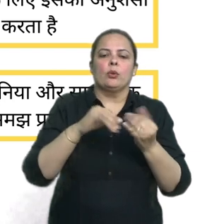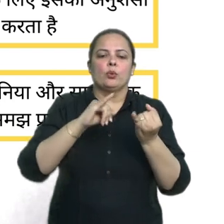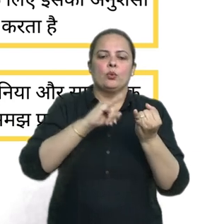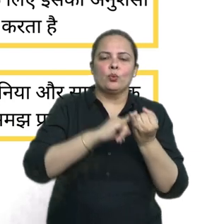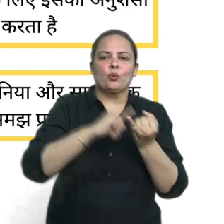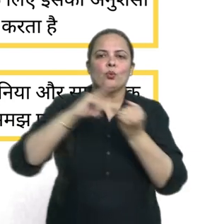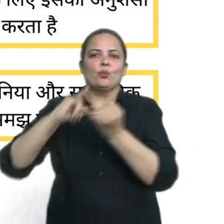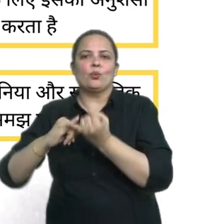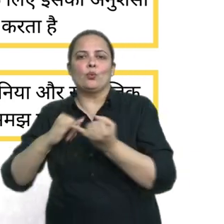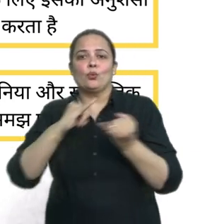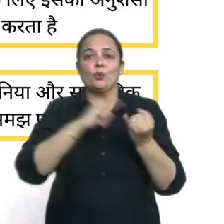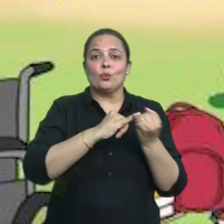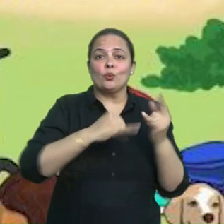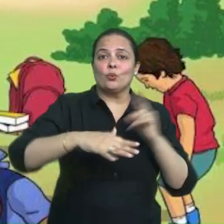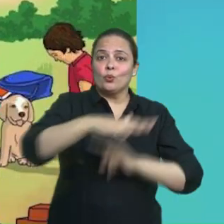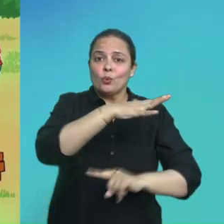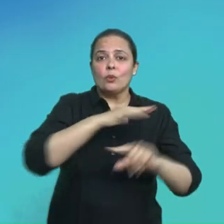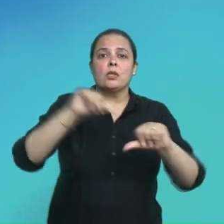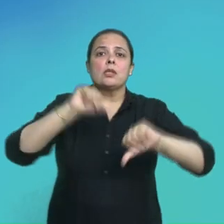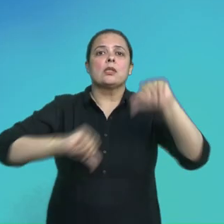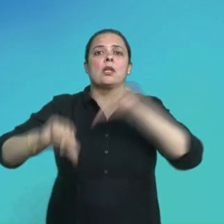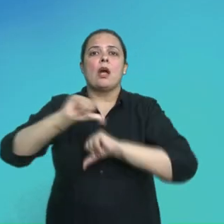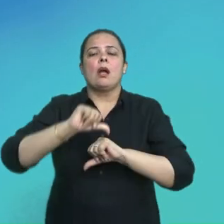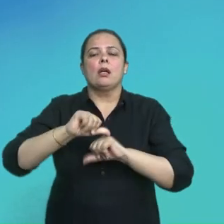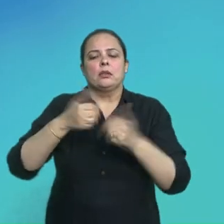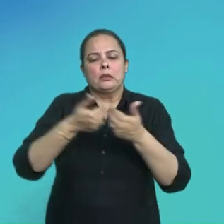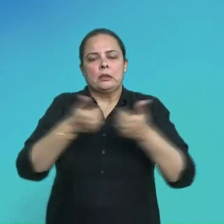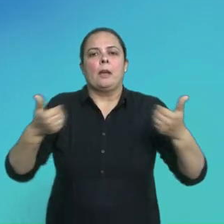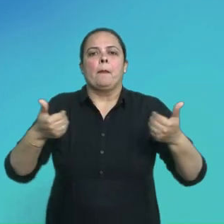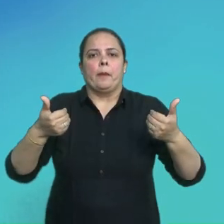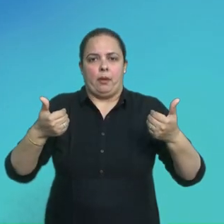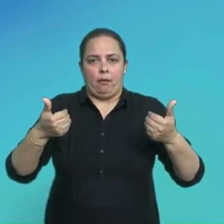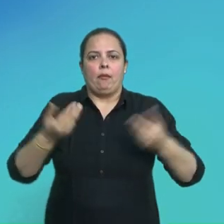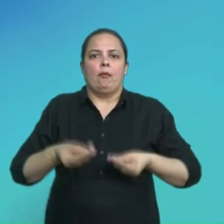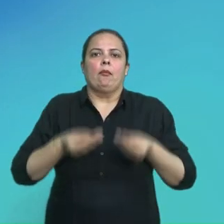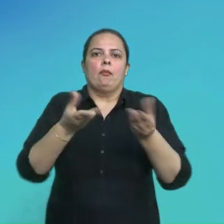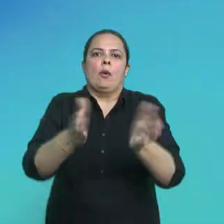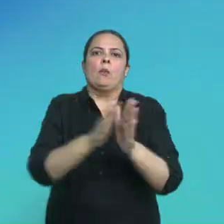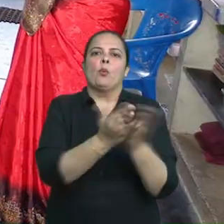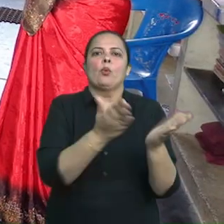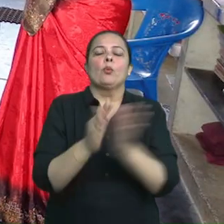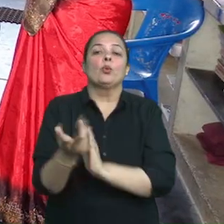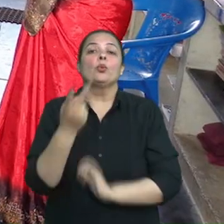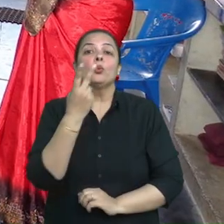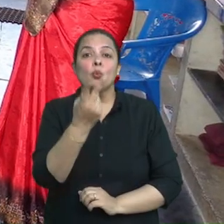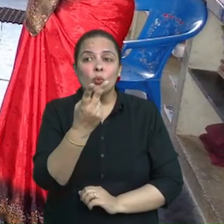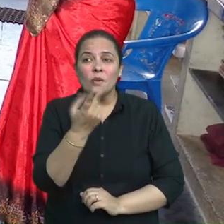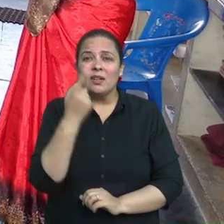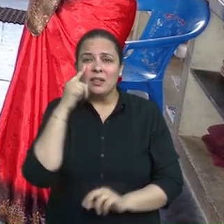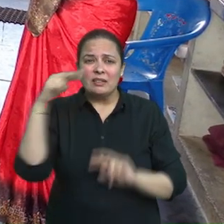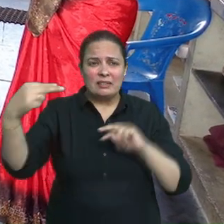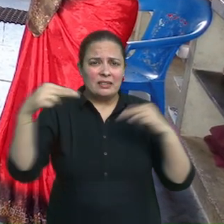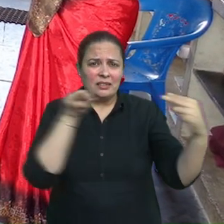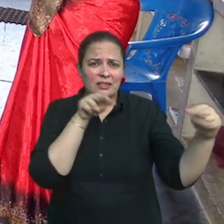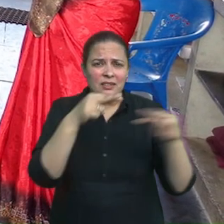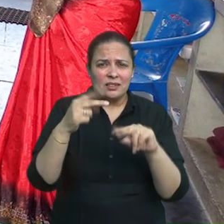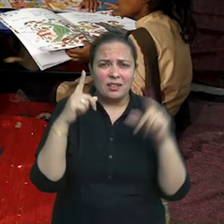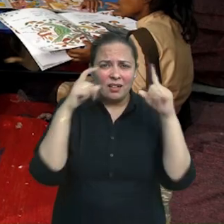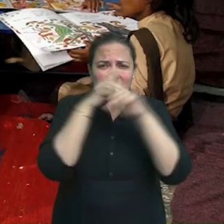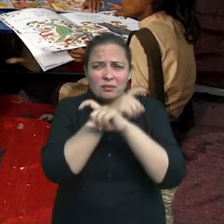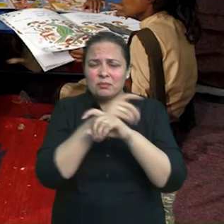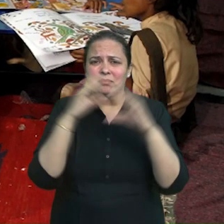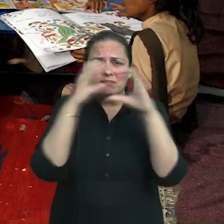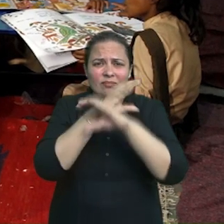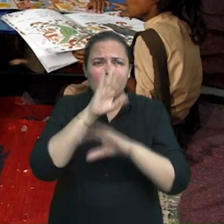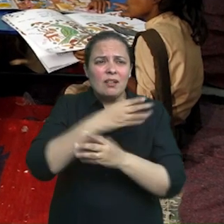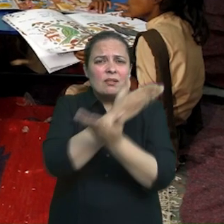करने की सिफारिश की है। यह बच्चों को उनके अनुभवों पर अधारित शिक्षा देते हुए एवं स्तर अनुसार सीखने की तक्षता और